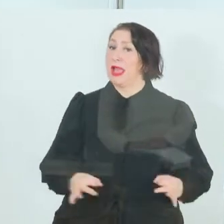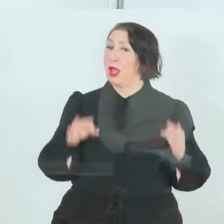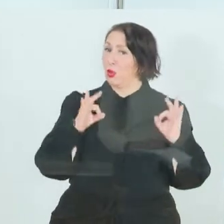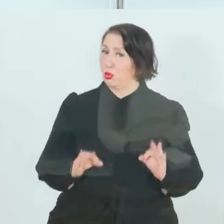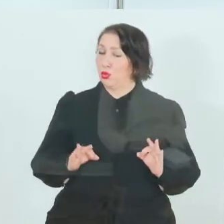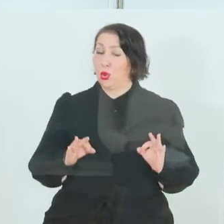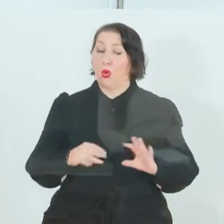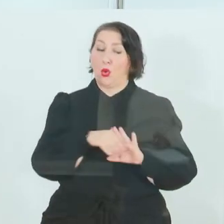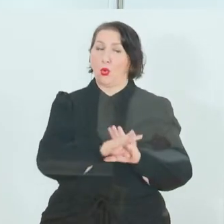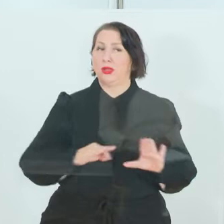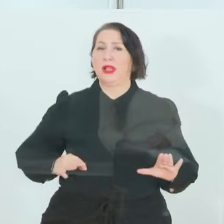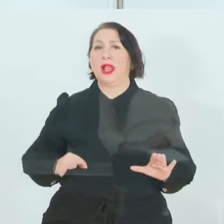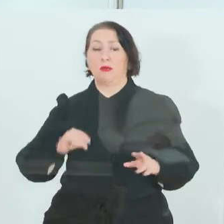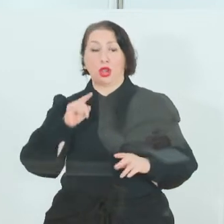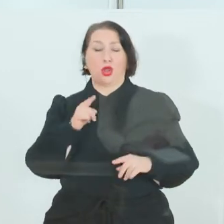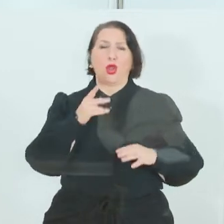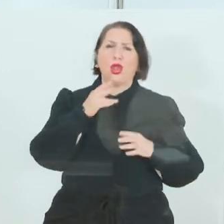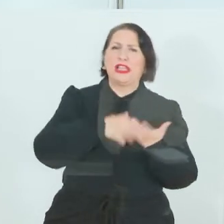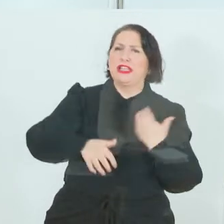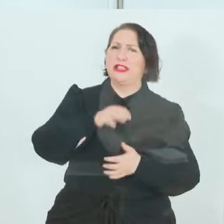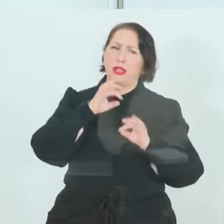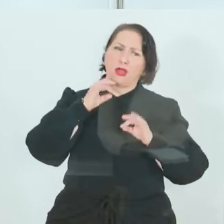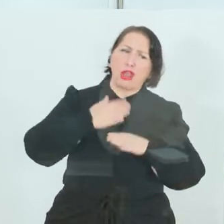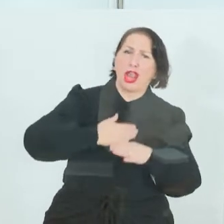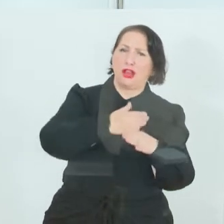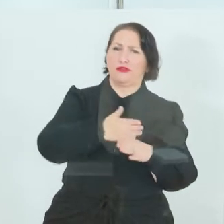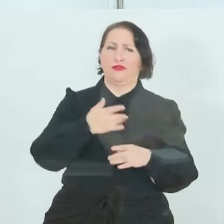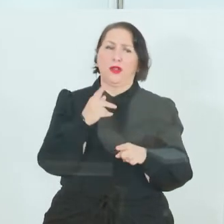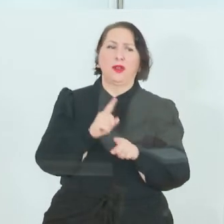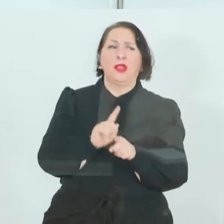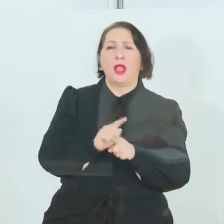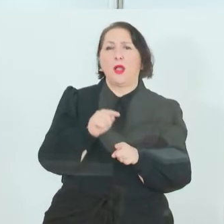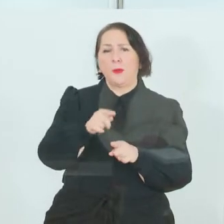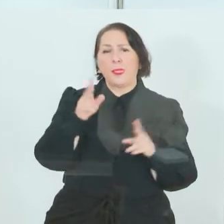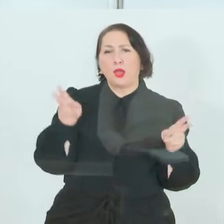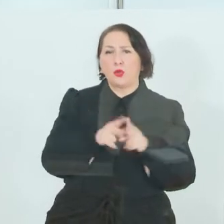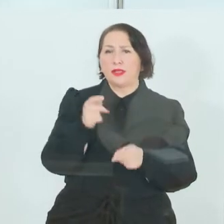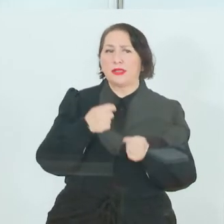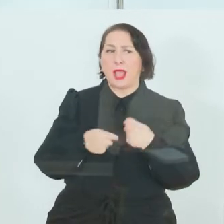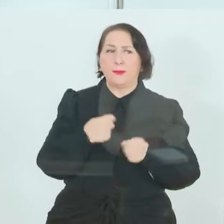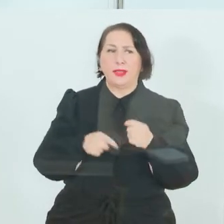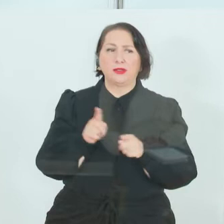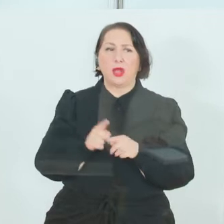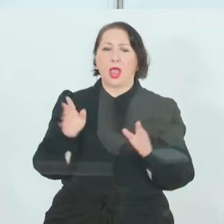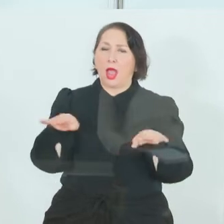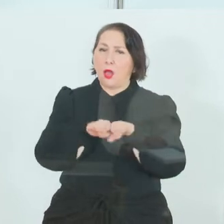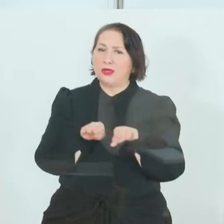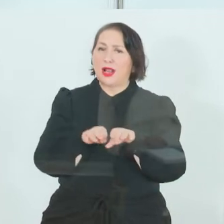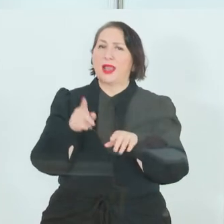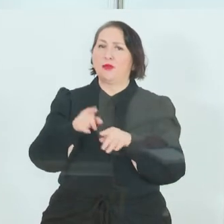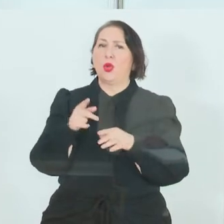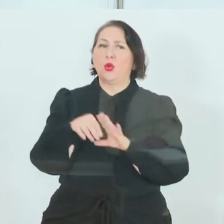den Unternehmen durch die Krise durchzuhelfen, von der Kurzarbeit über die Direktunterstützung, der Ausgleich des Unternehmerlohns.